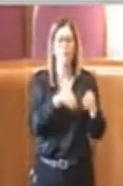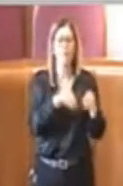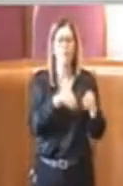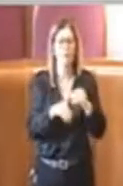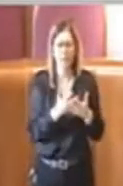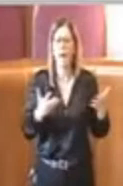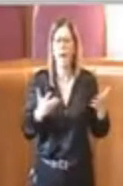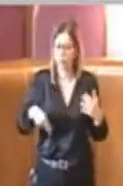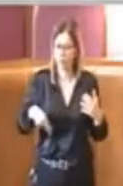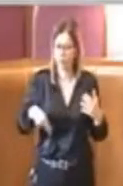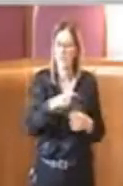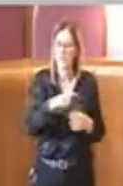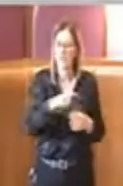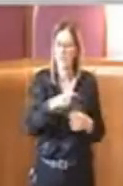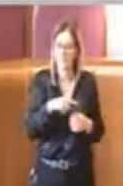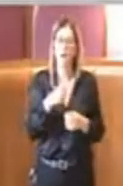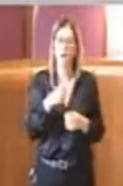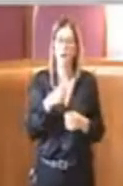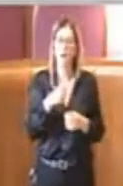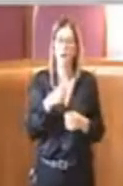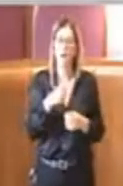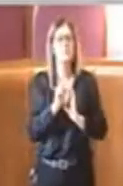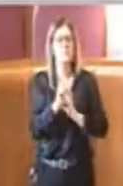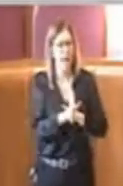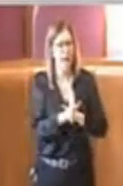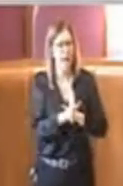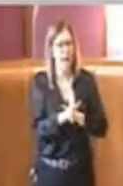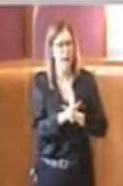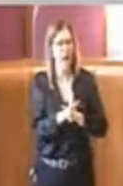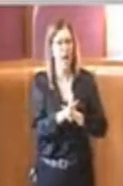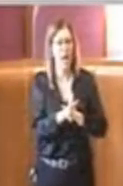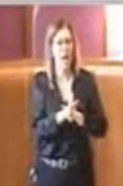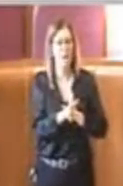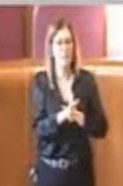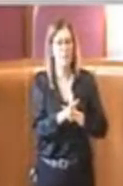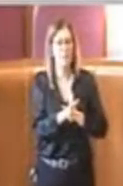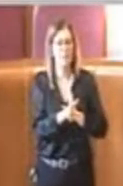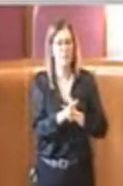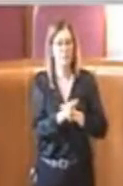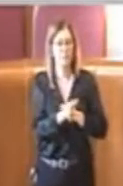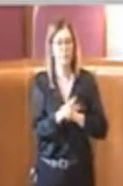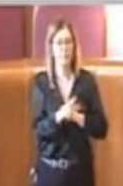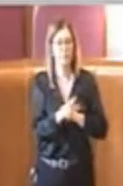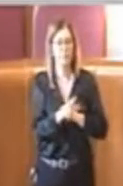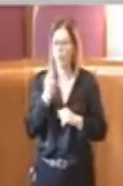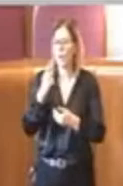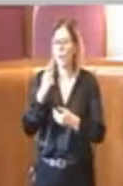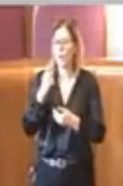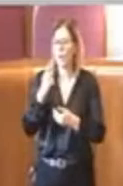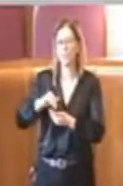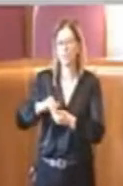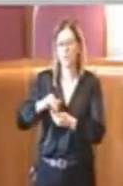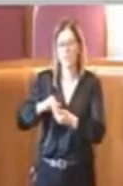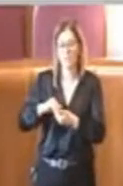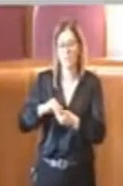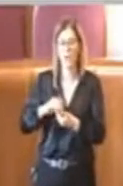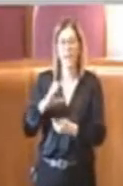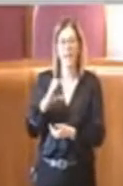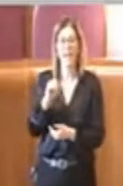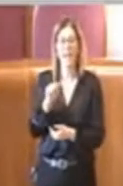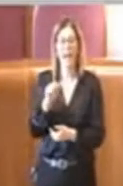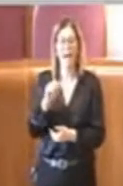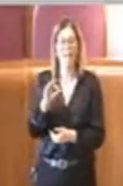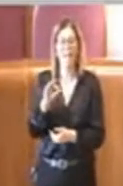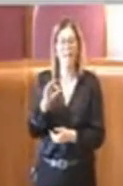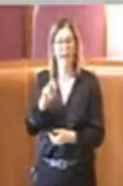segnalano l'esistenza di un'associazione, Caffarella Non Rochi Tossici, che ha